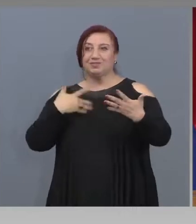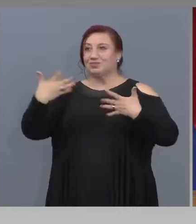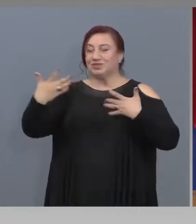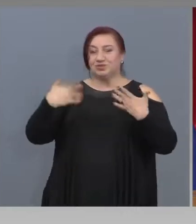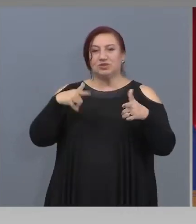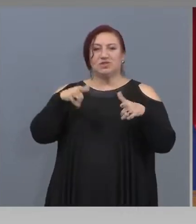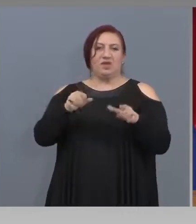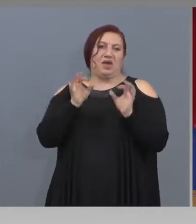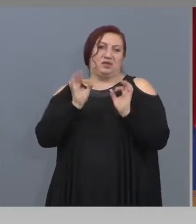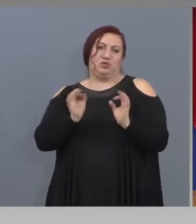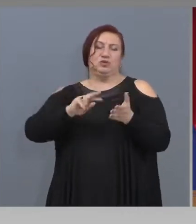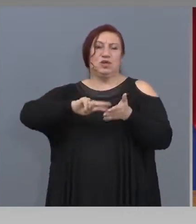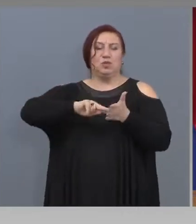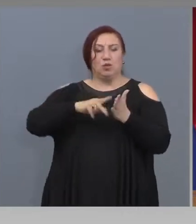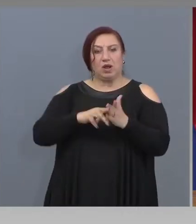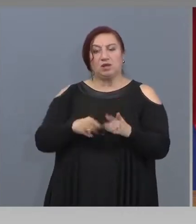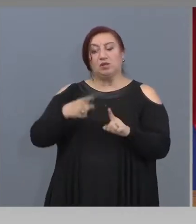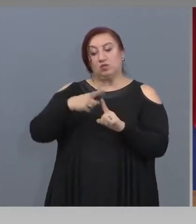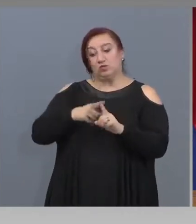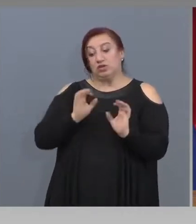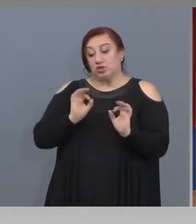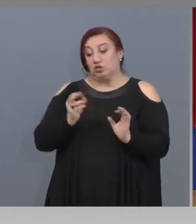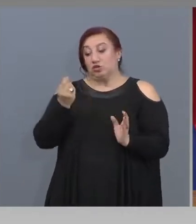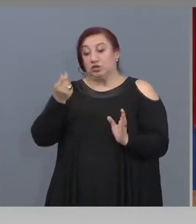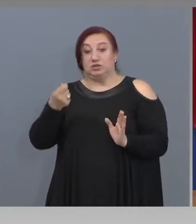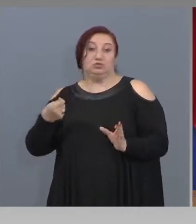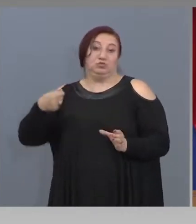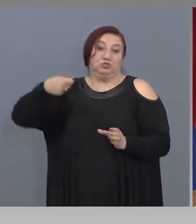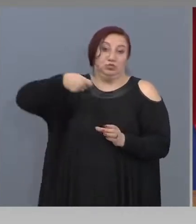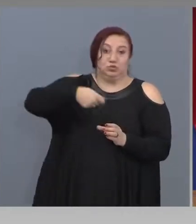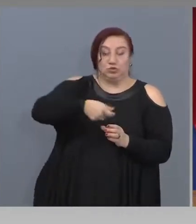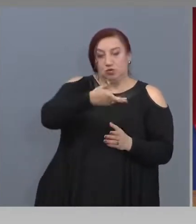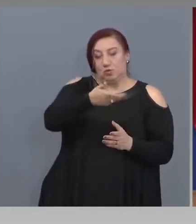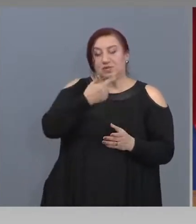сериозни суми вътре.